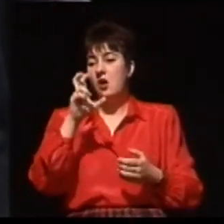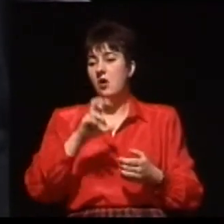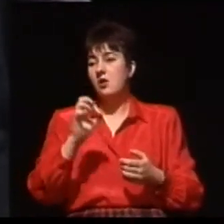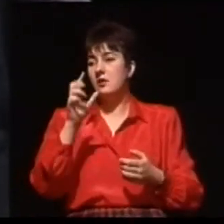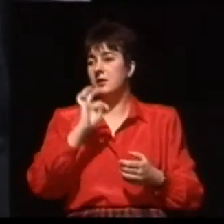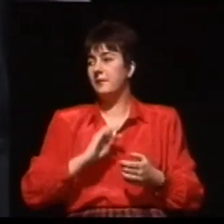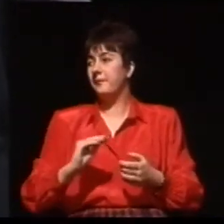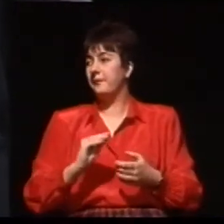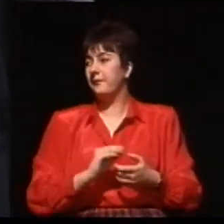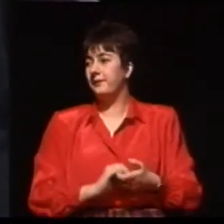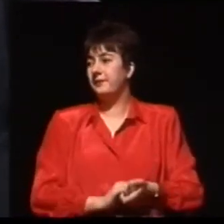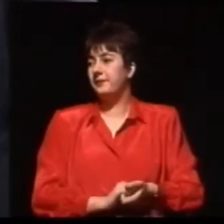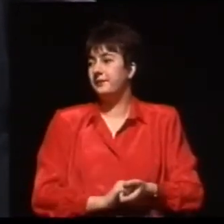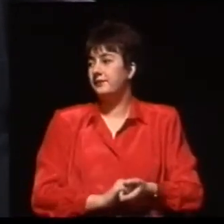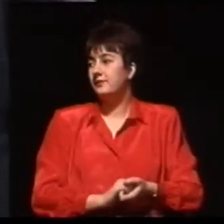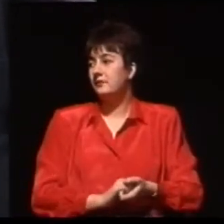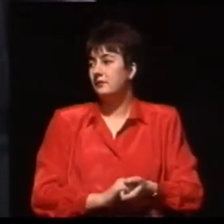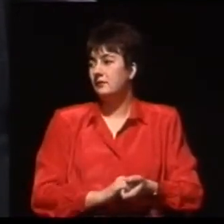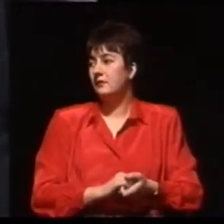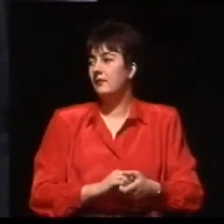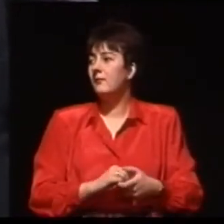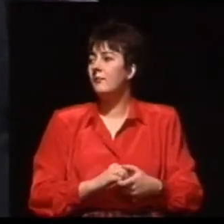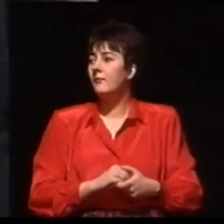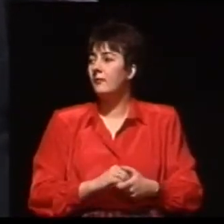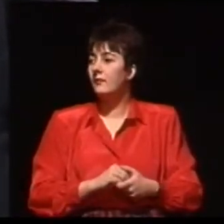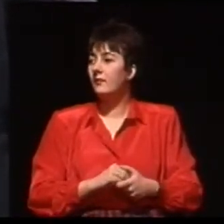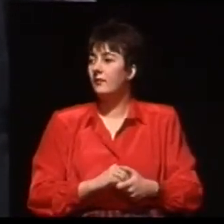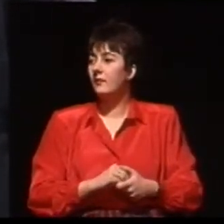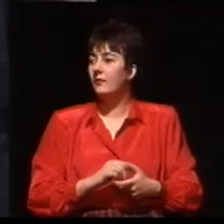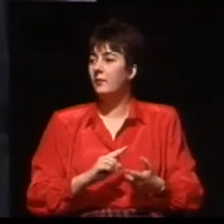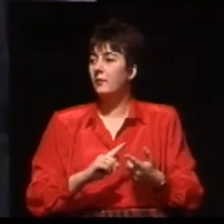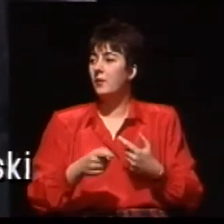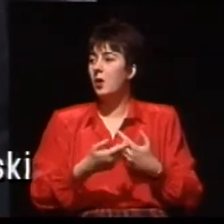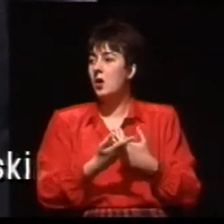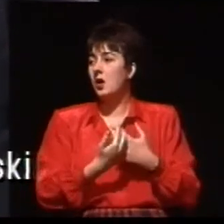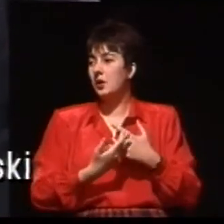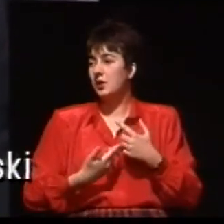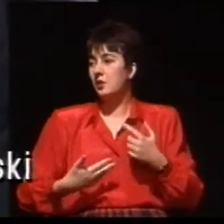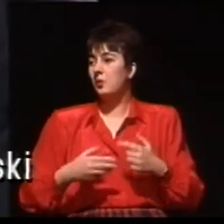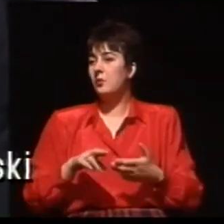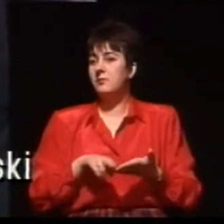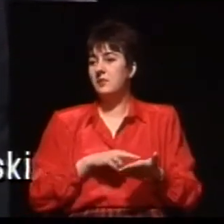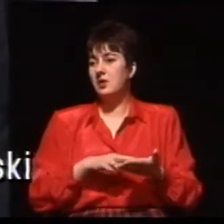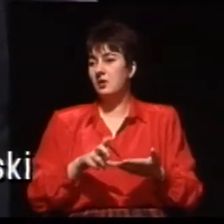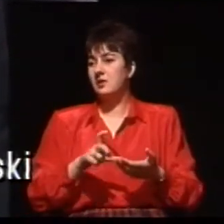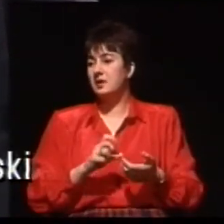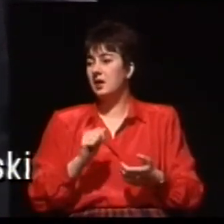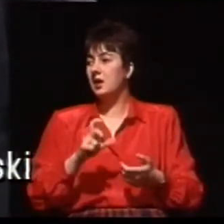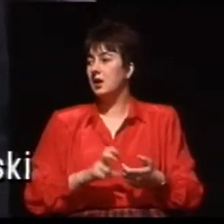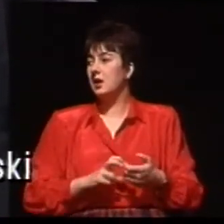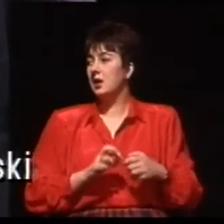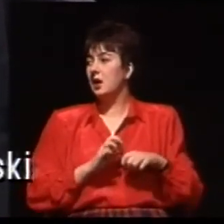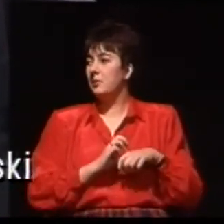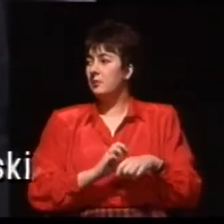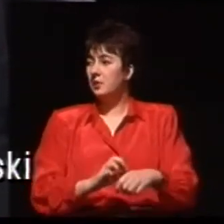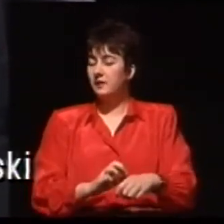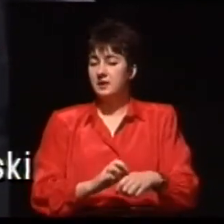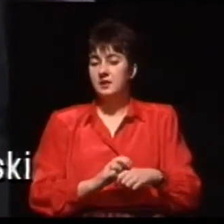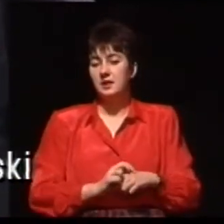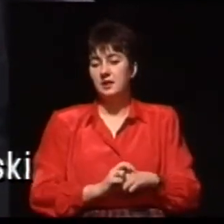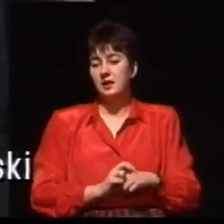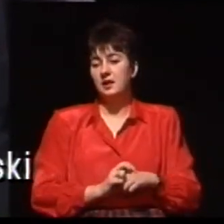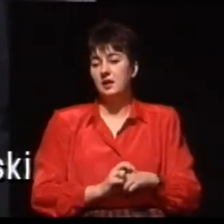prowadzenia tego programu mieliśmy kolejkę sięgającą 3-4 tysięcy. Teraz przyjmujemy do 30